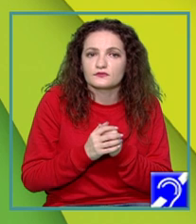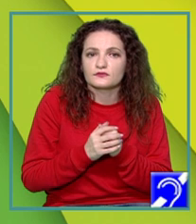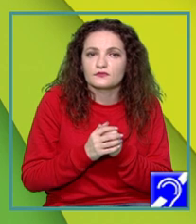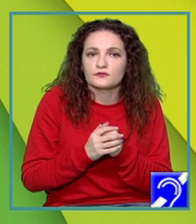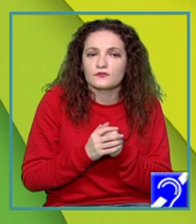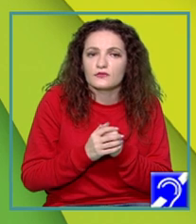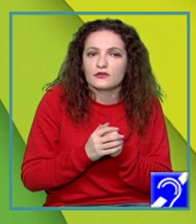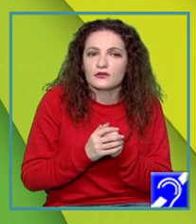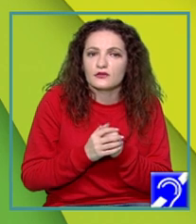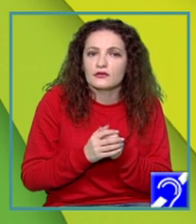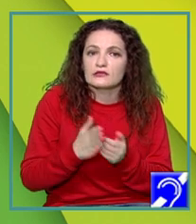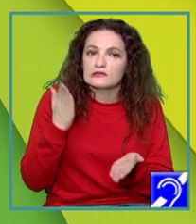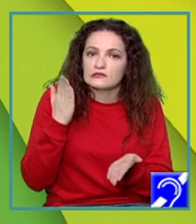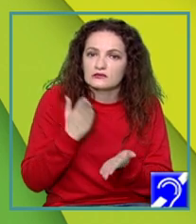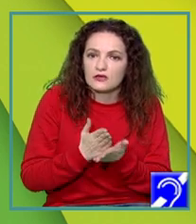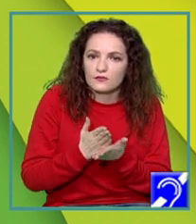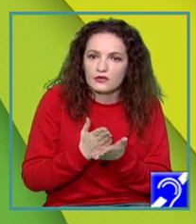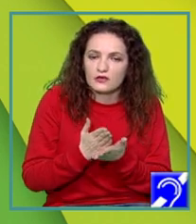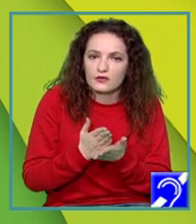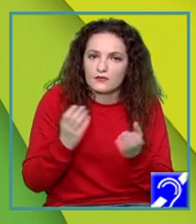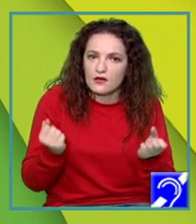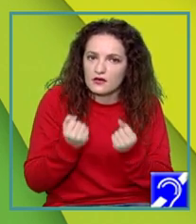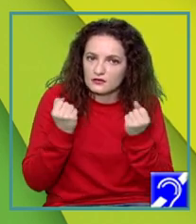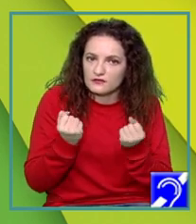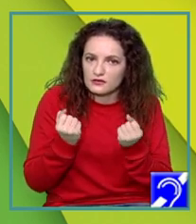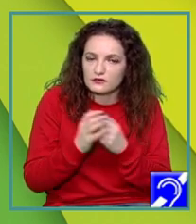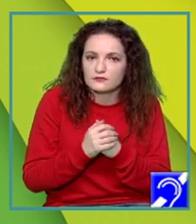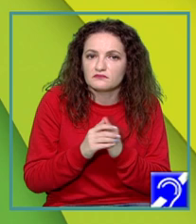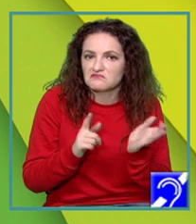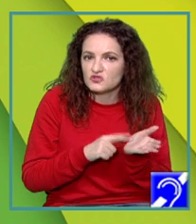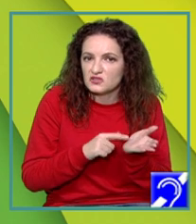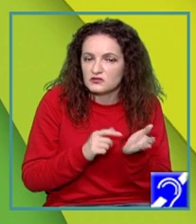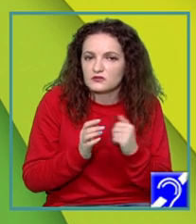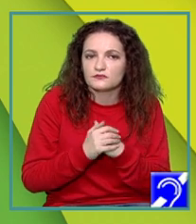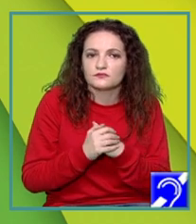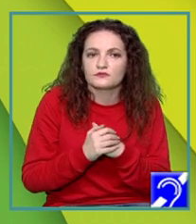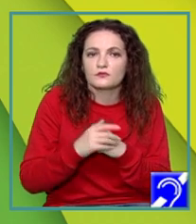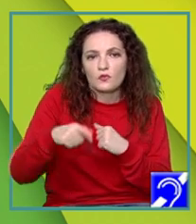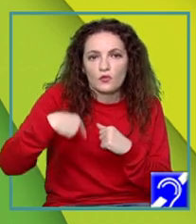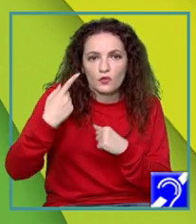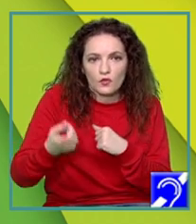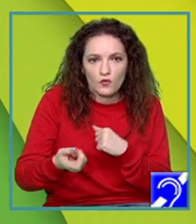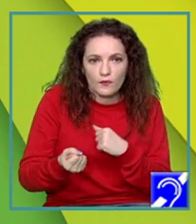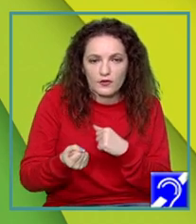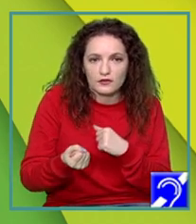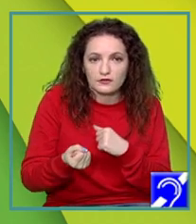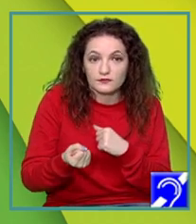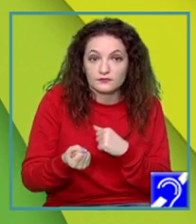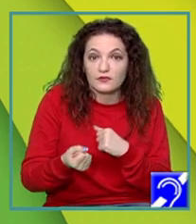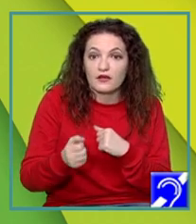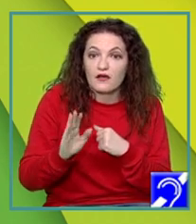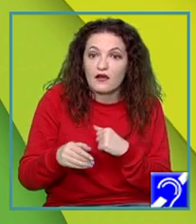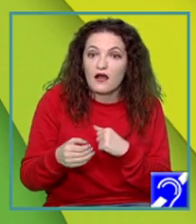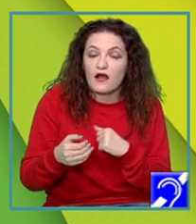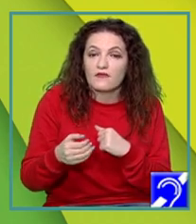presupune să ne stabilim o sarcină pe care o avem de făcut. După aceea să ne pornim un cronometru